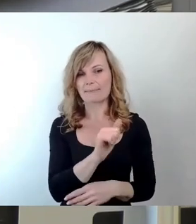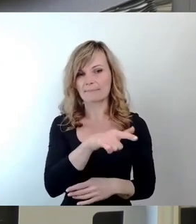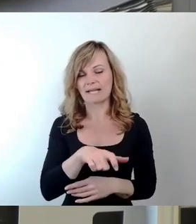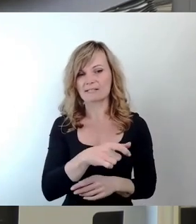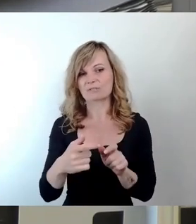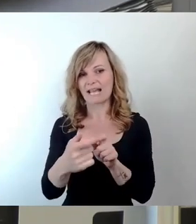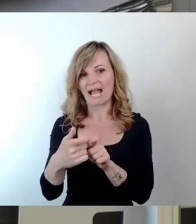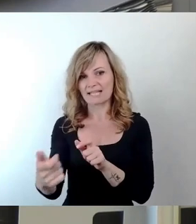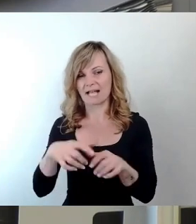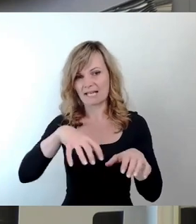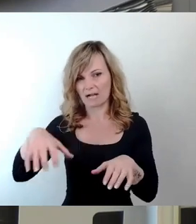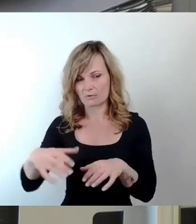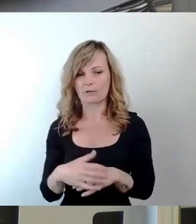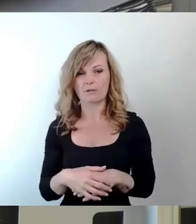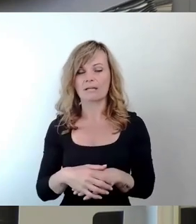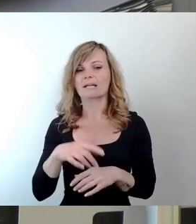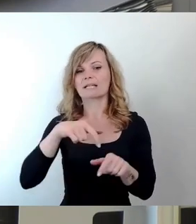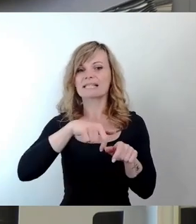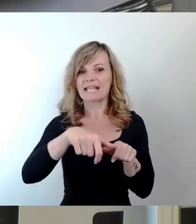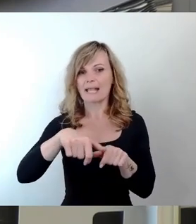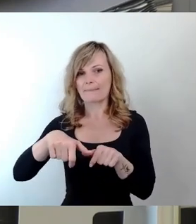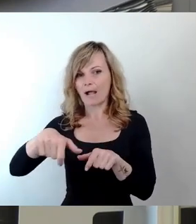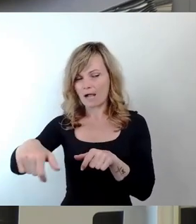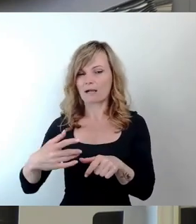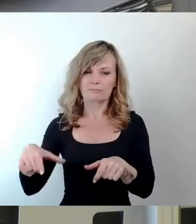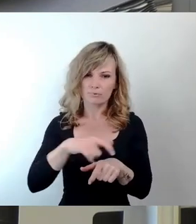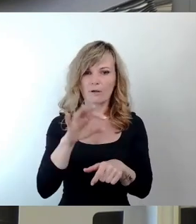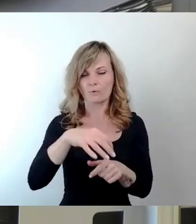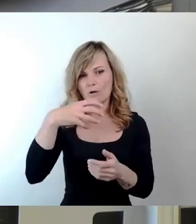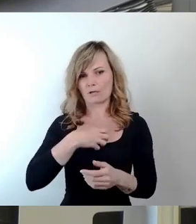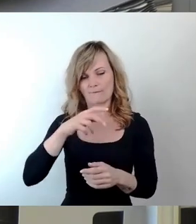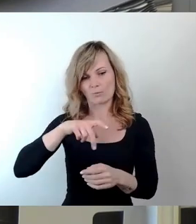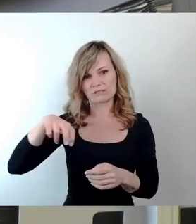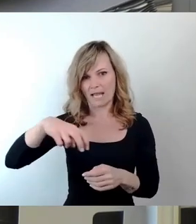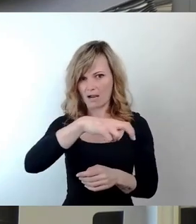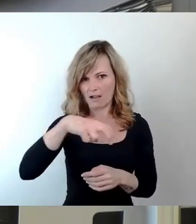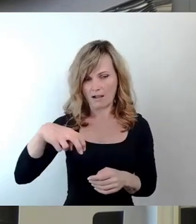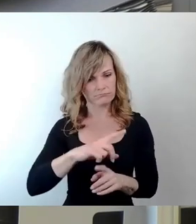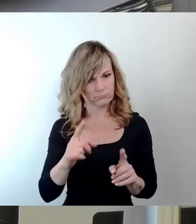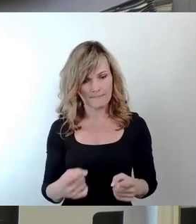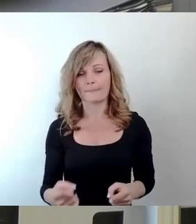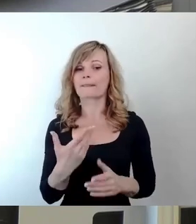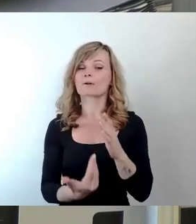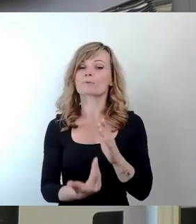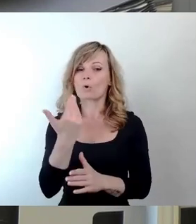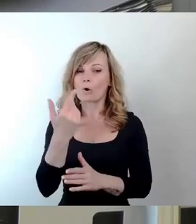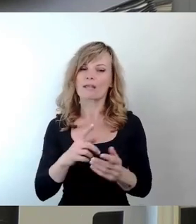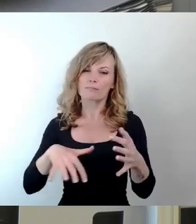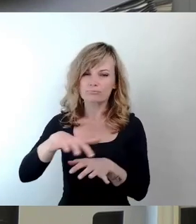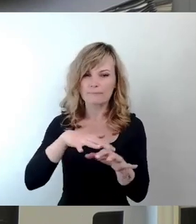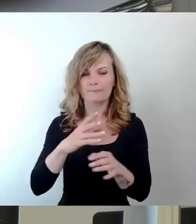Fußgängerüberwegen, also Zebrastreifen im Stadtgebiet von Dresden, Neugestaltung des Knotenpunkts Königsbrücker Landstraße